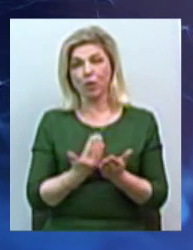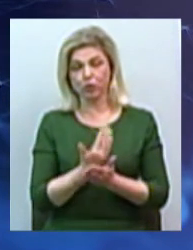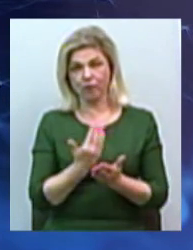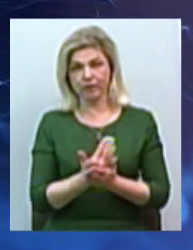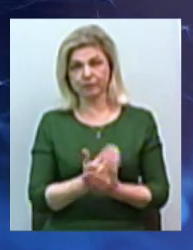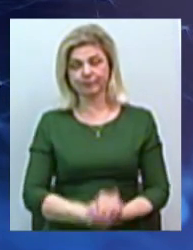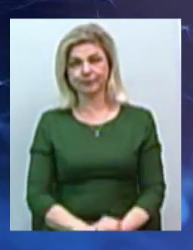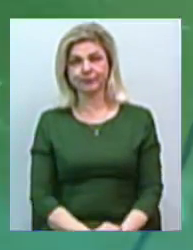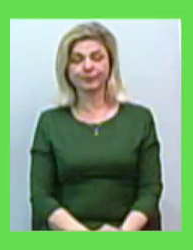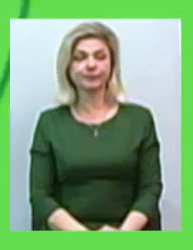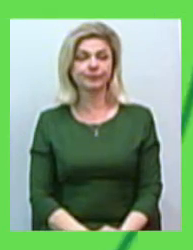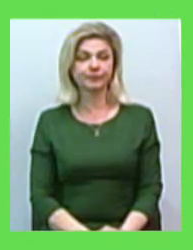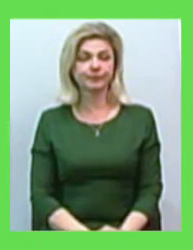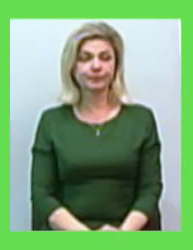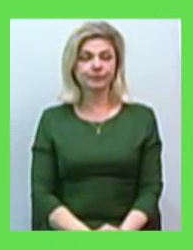Василя Філімона.